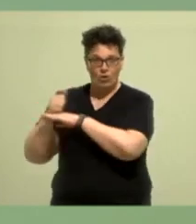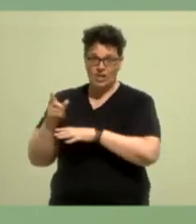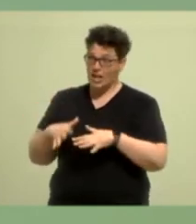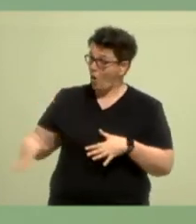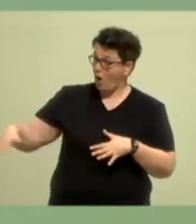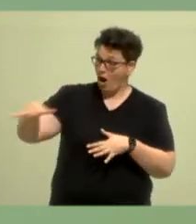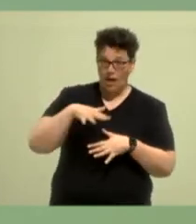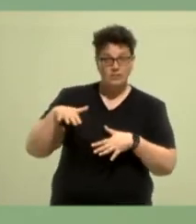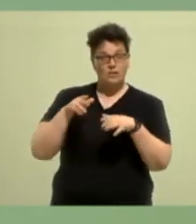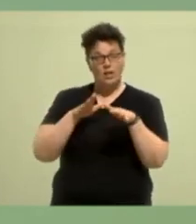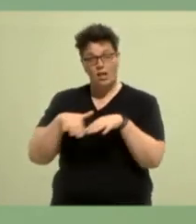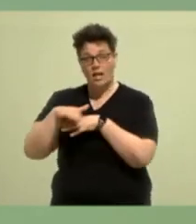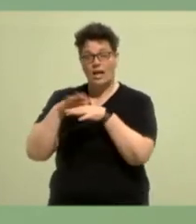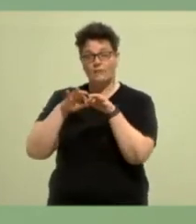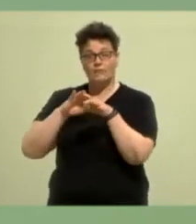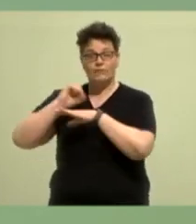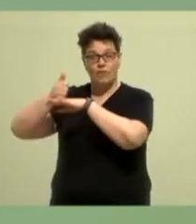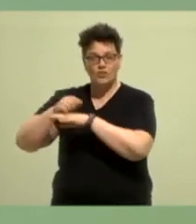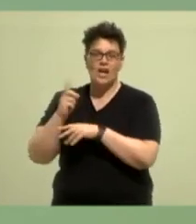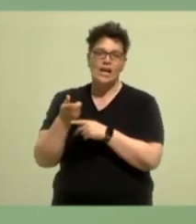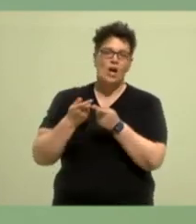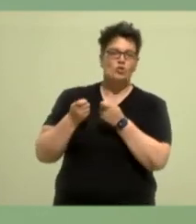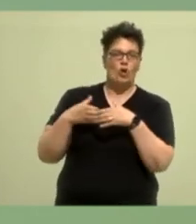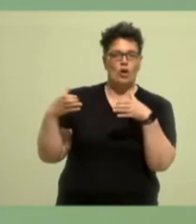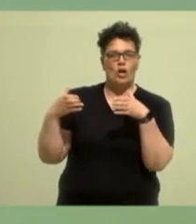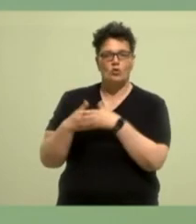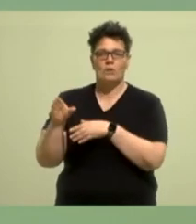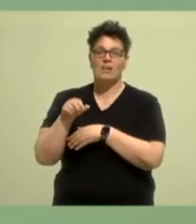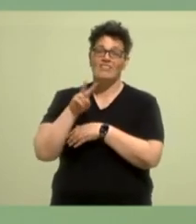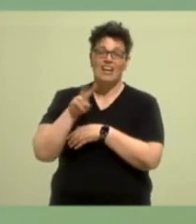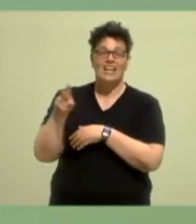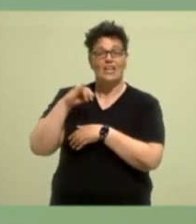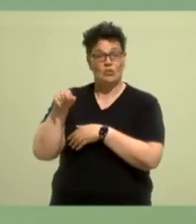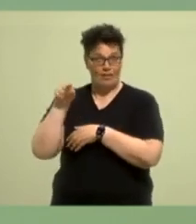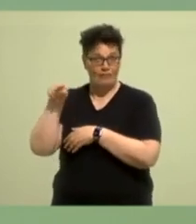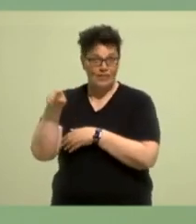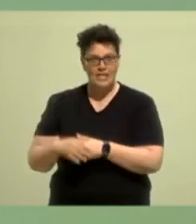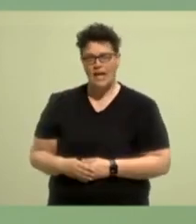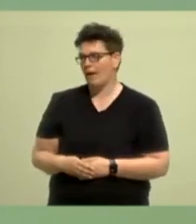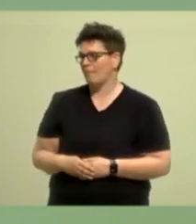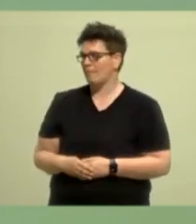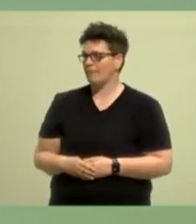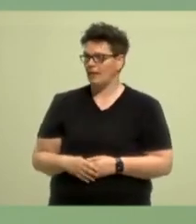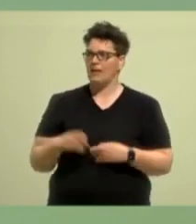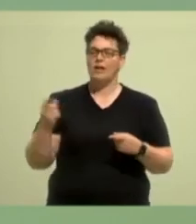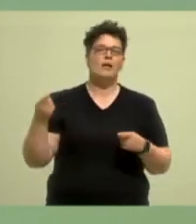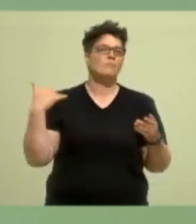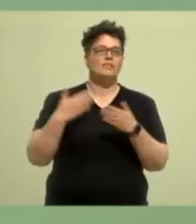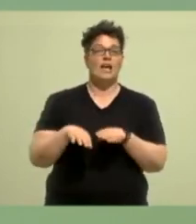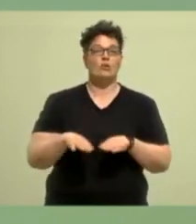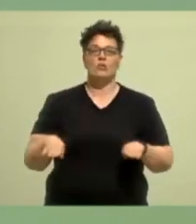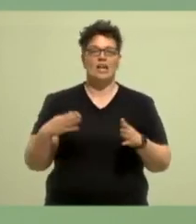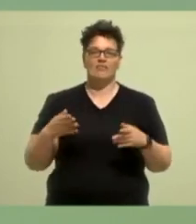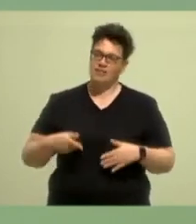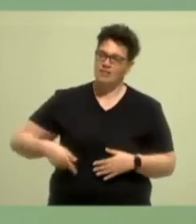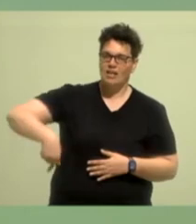Fünfersteuerungsgruppe mit Verena und Josefine. Nämlich der, dass wir alle, und das wird so bleiben, unterschiedliche